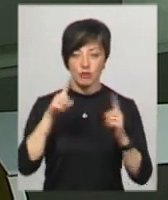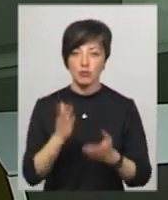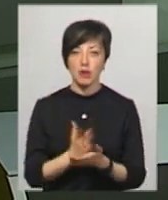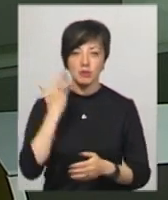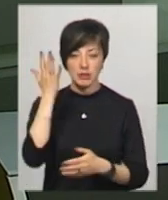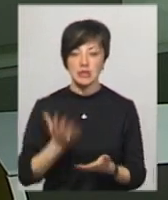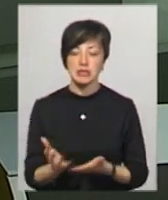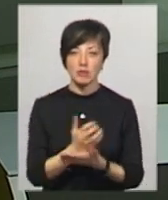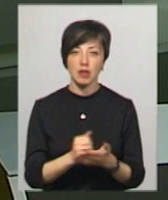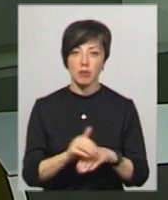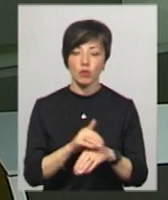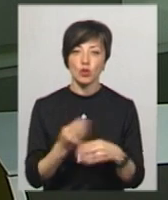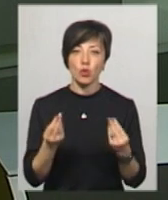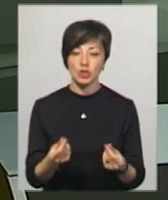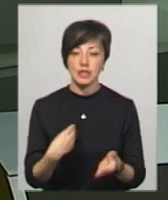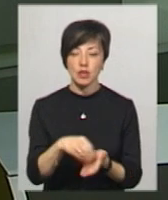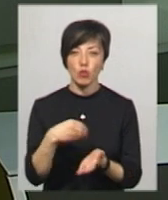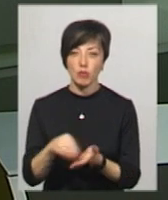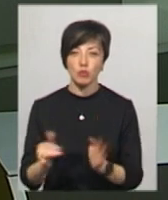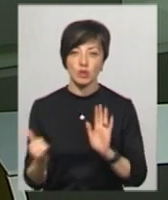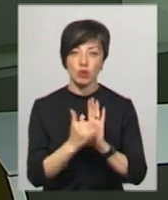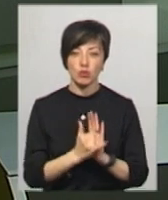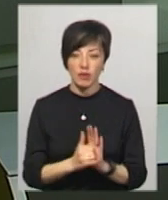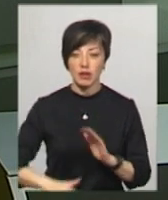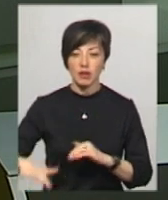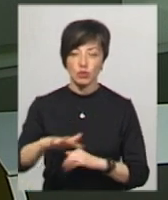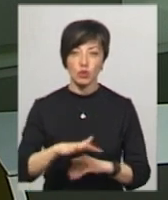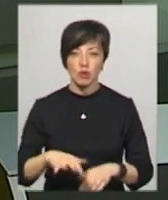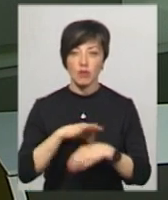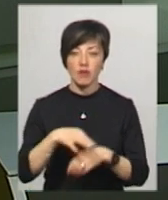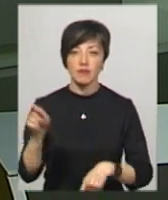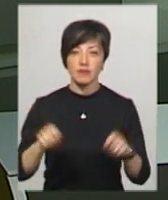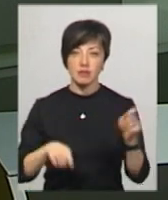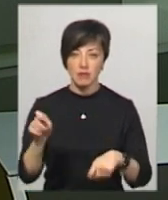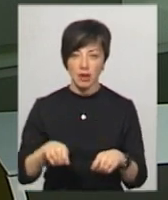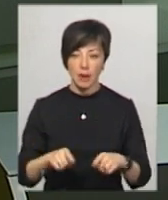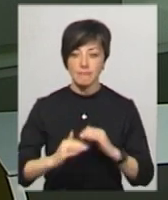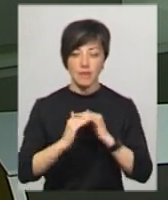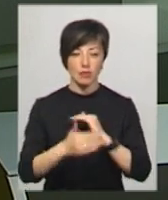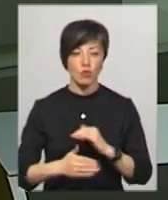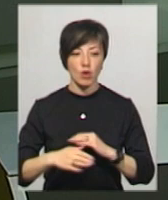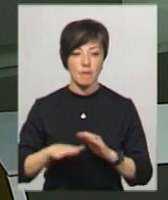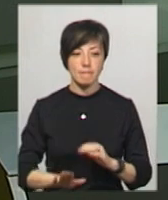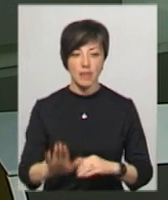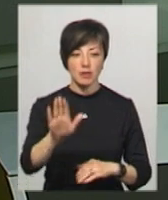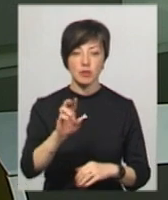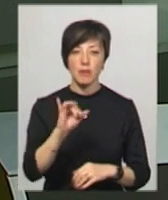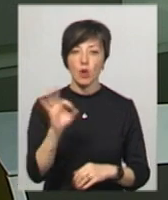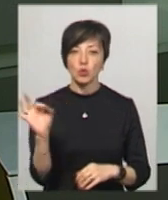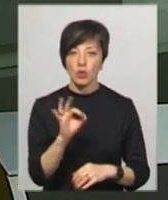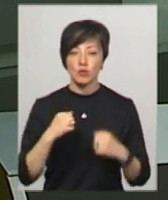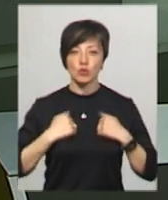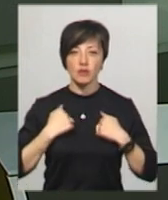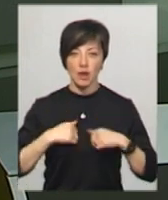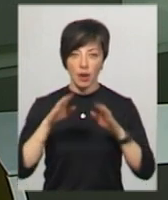мають на меті зібрати благодійні кошти на закупівлю та встановлення на території проведення фесту платформ, пандусів, біотуалетів та душових